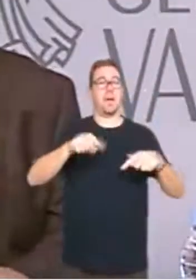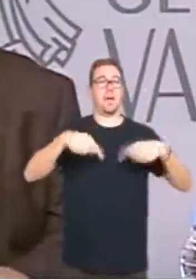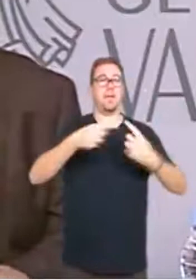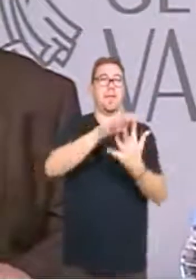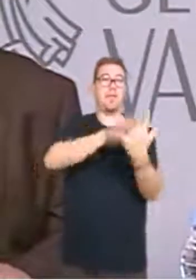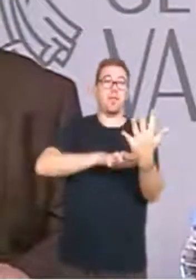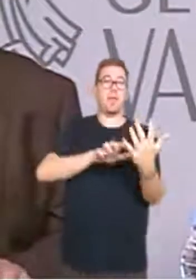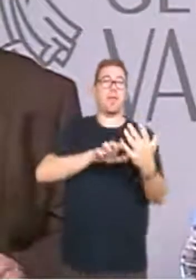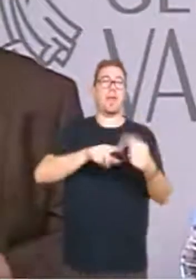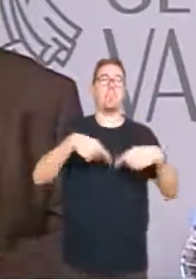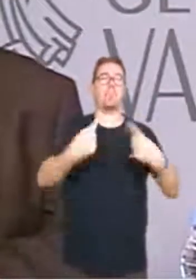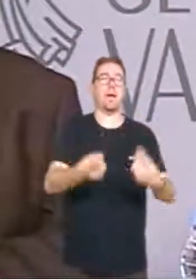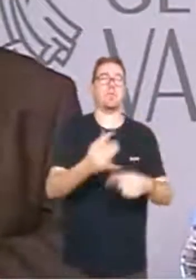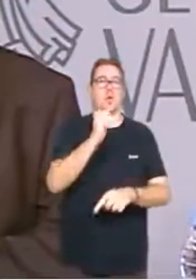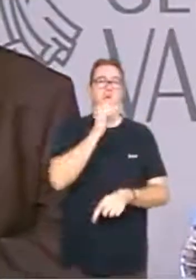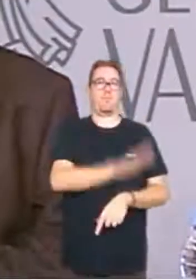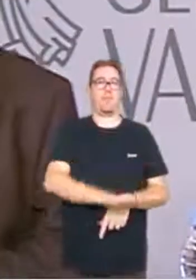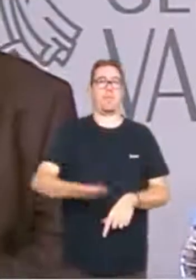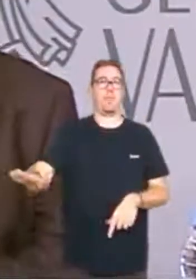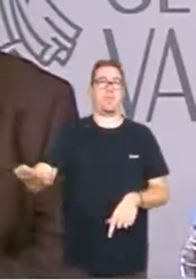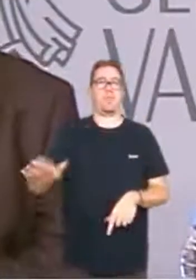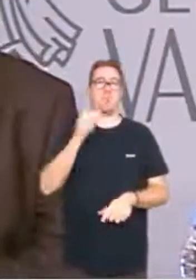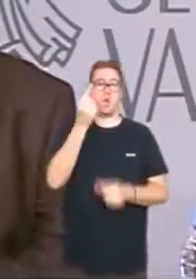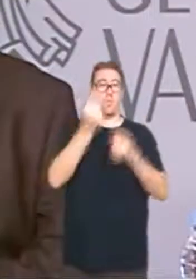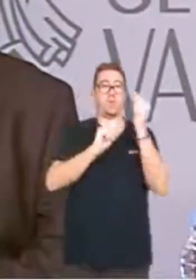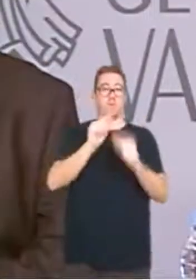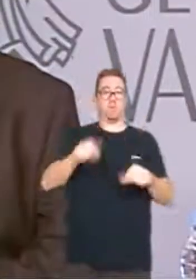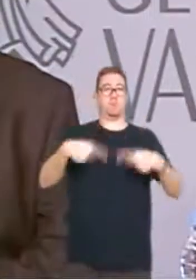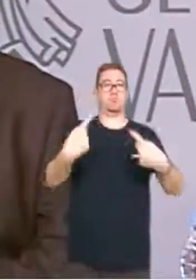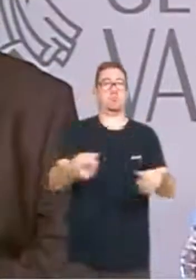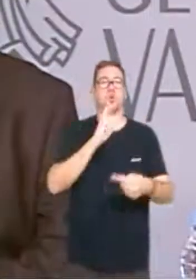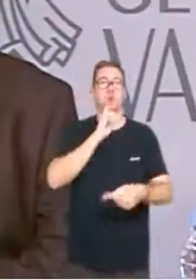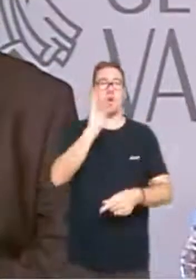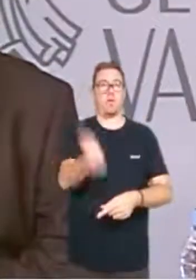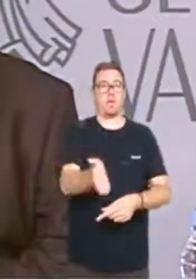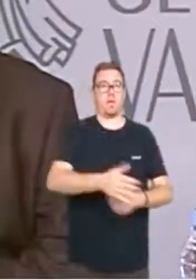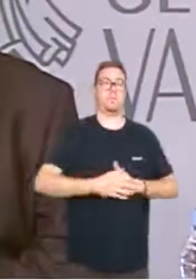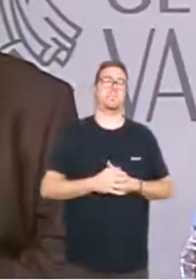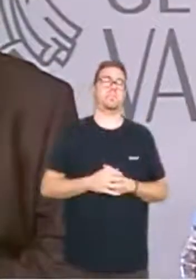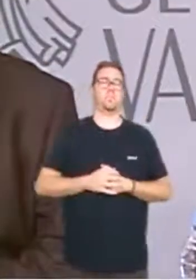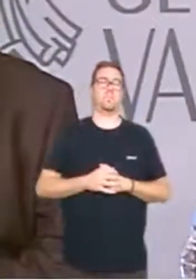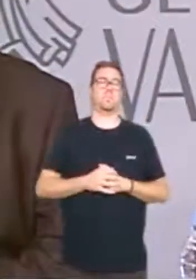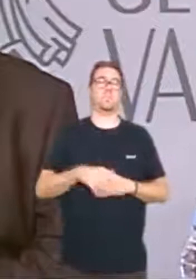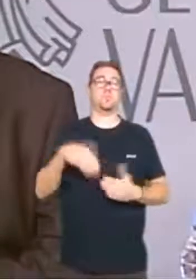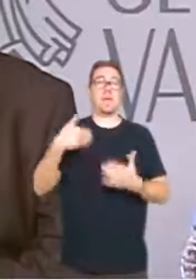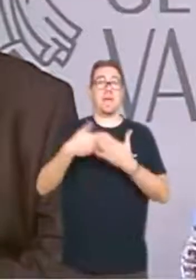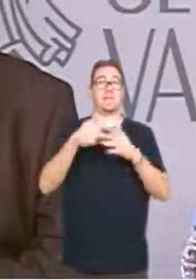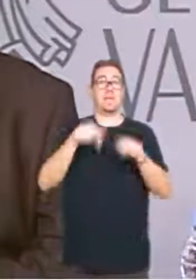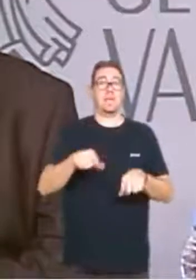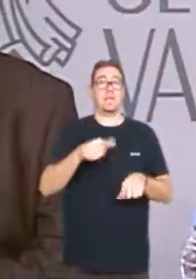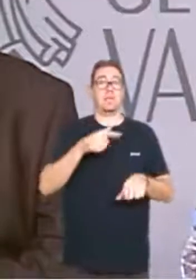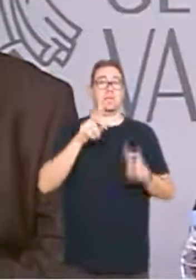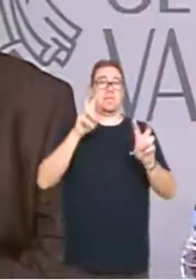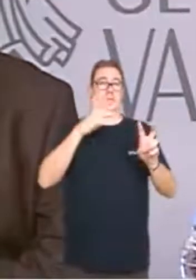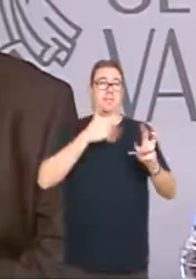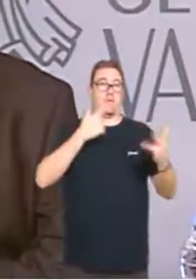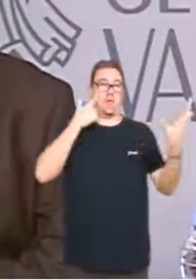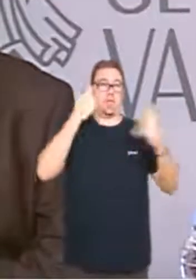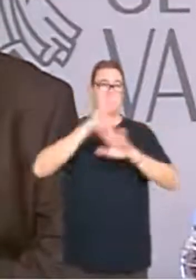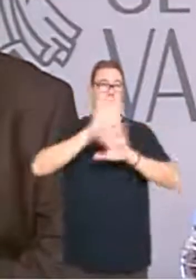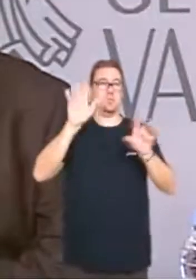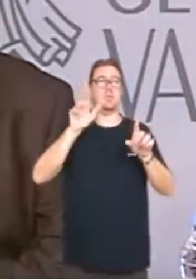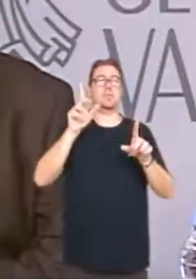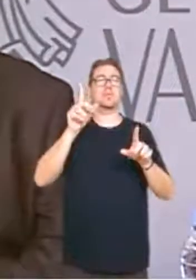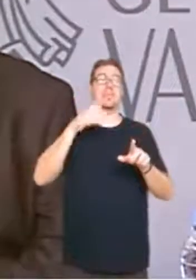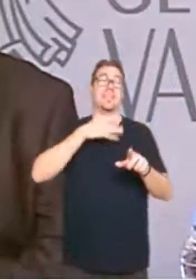'informe d'impacte que en la infància tenen aquests pressupostos. Fins a si la qüestió que jo volia destacar-los insistint